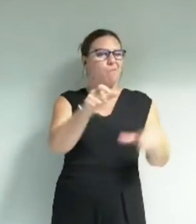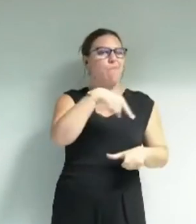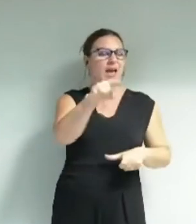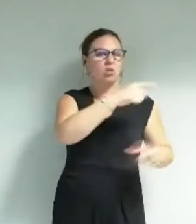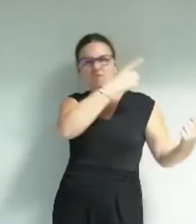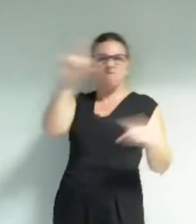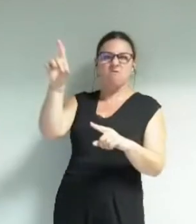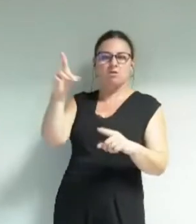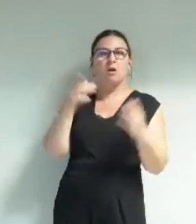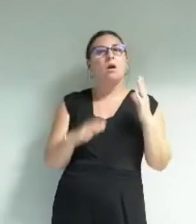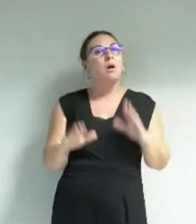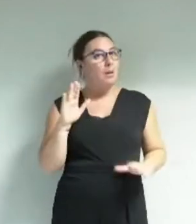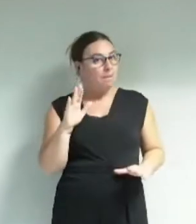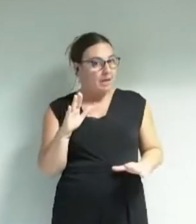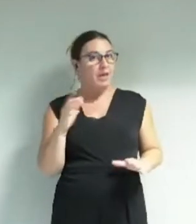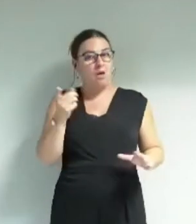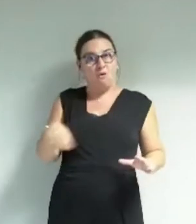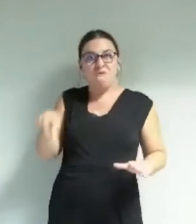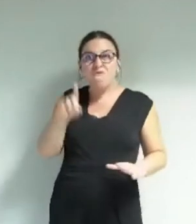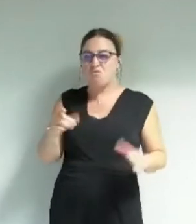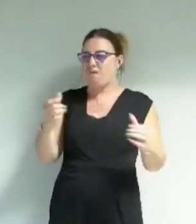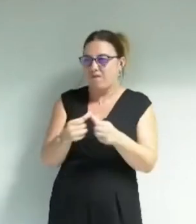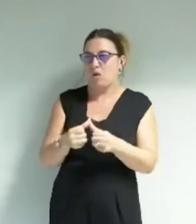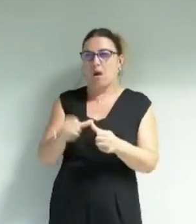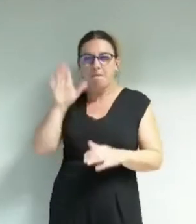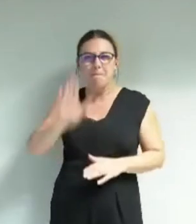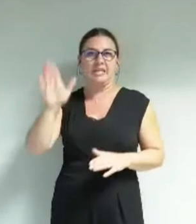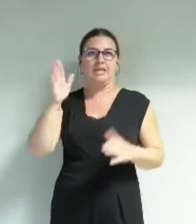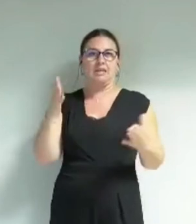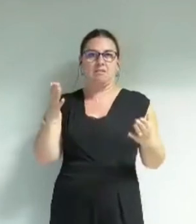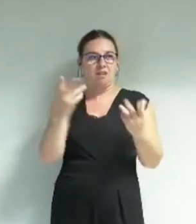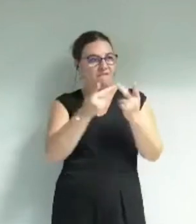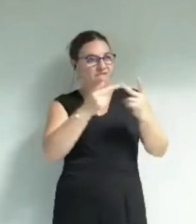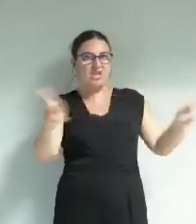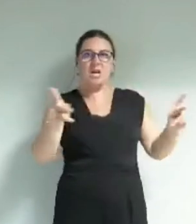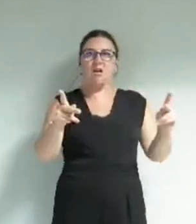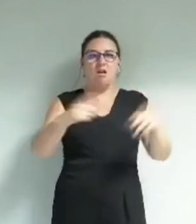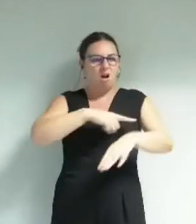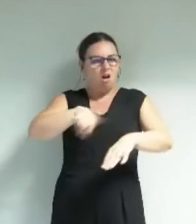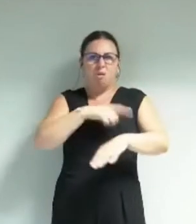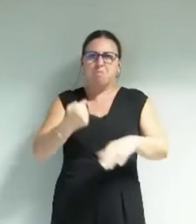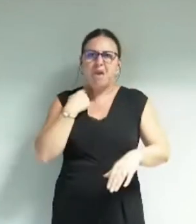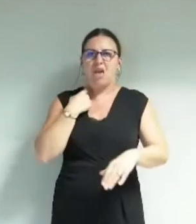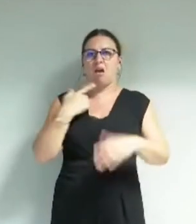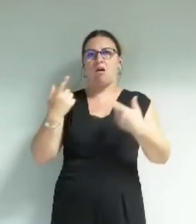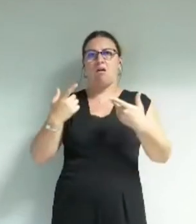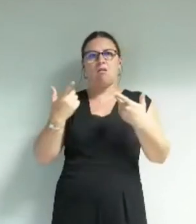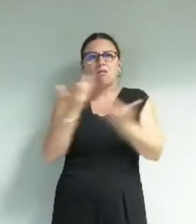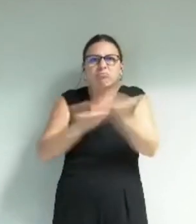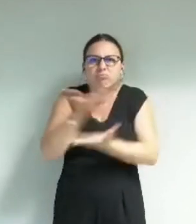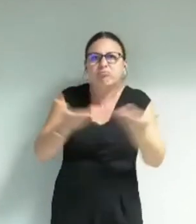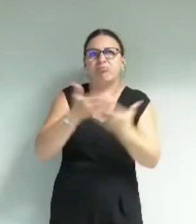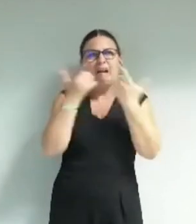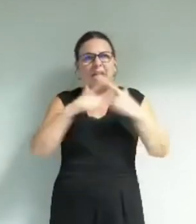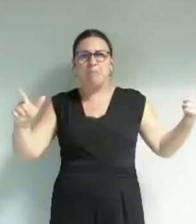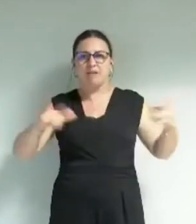résister mais par contre vous faites perdre perdre à la ville du temps de l'espace de la liberté